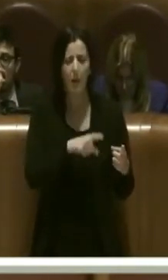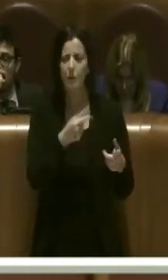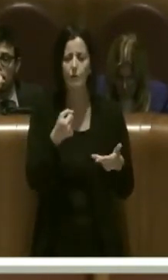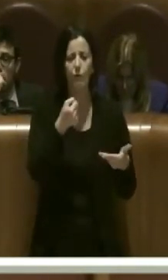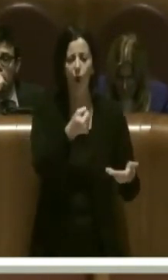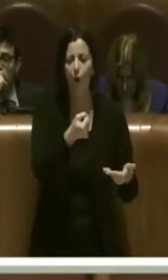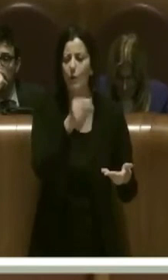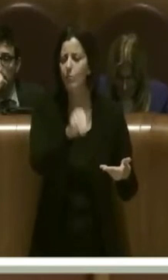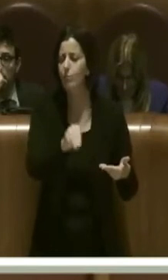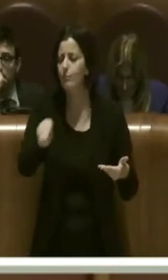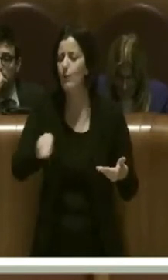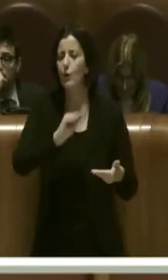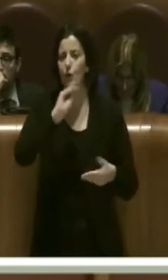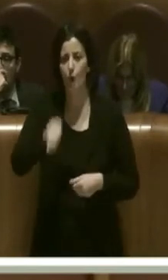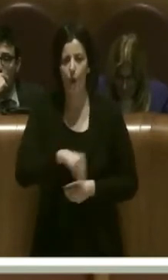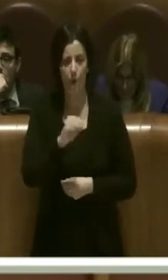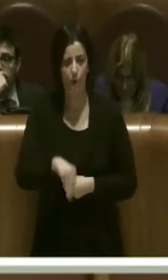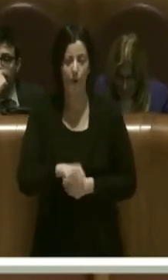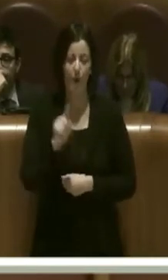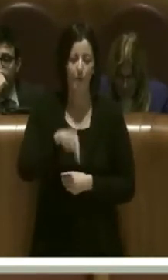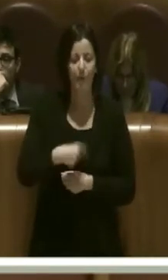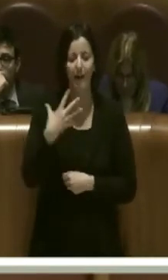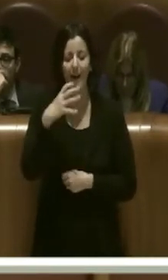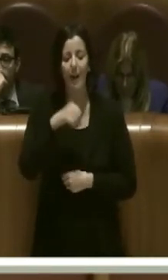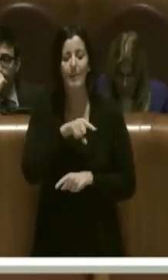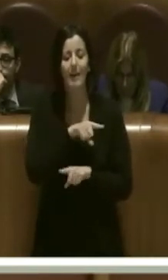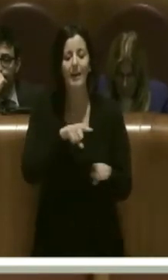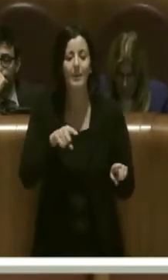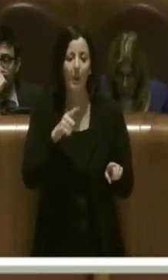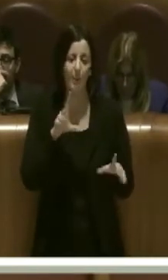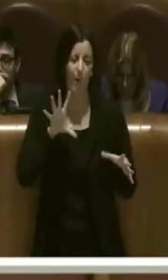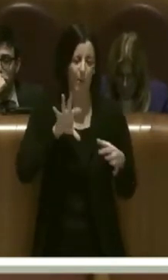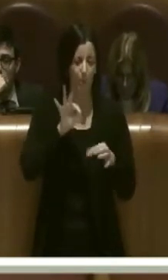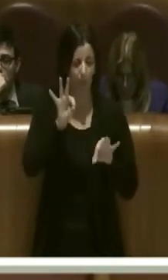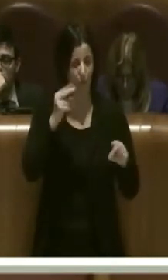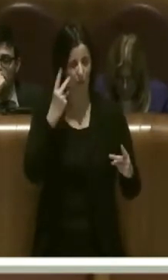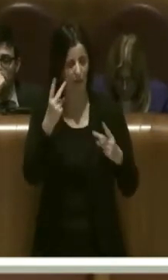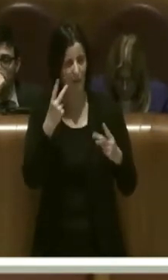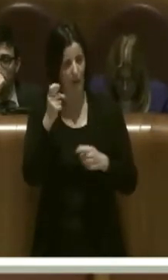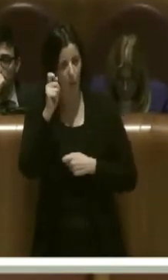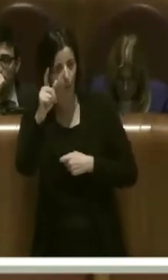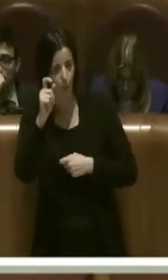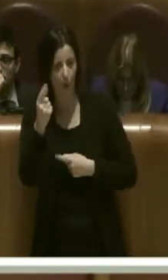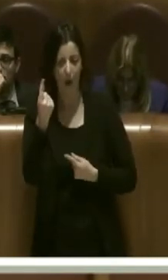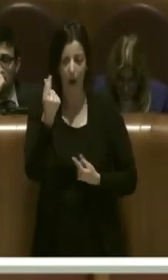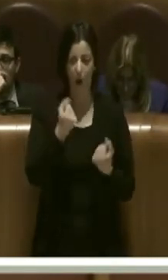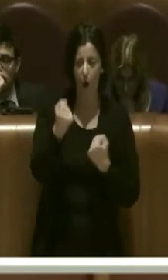fondi,'è la possibilità di interpretare quella che l'esigenza del territorio sotto l'aspetto culturale, sociale e economico.